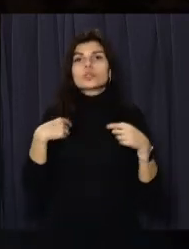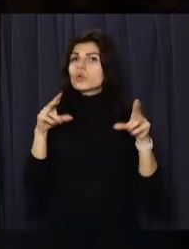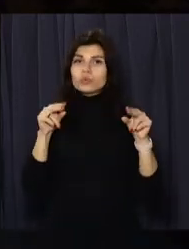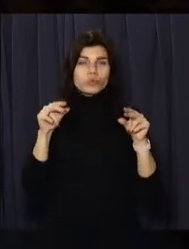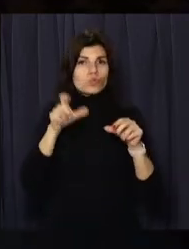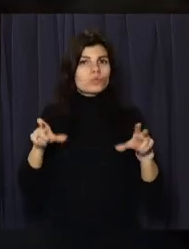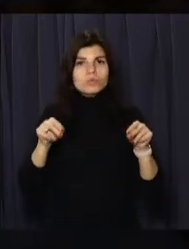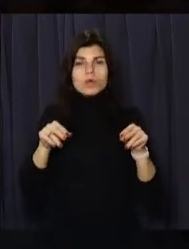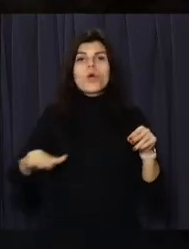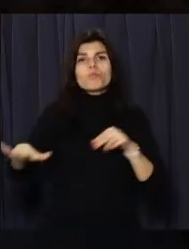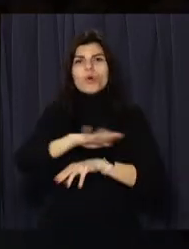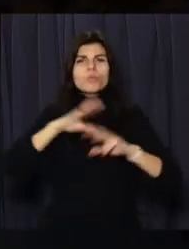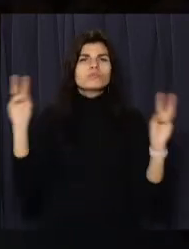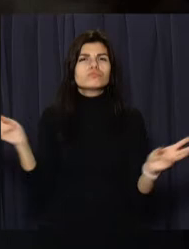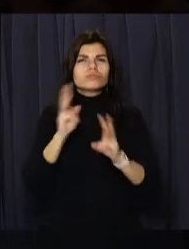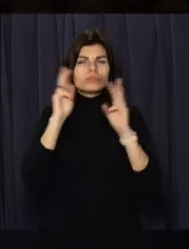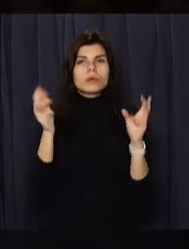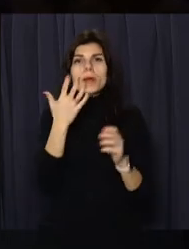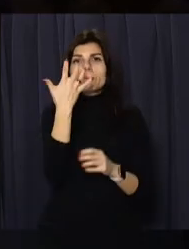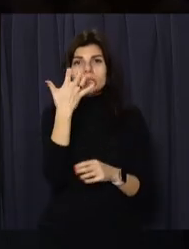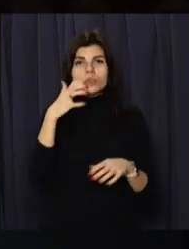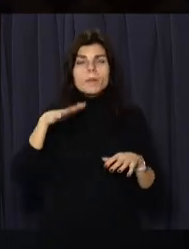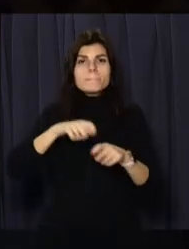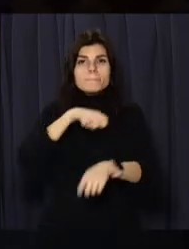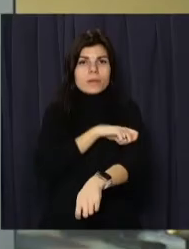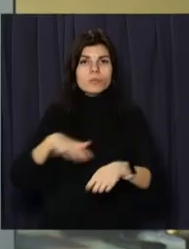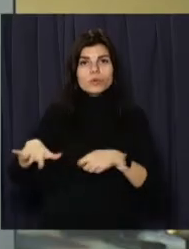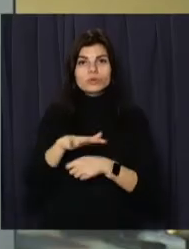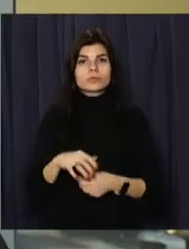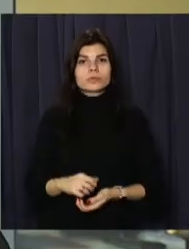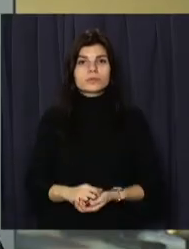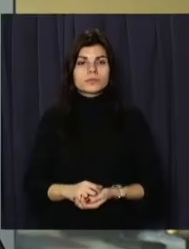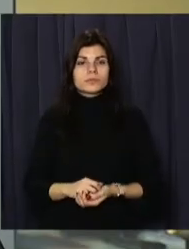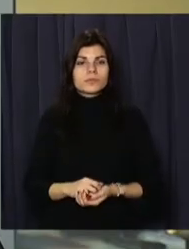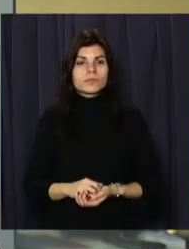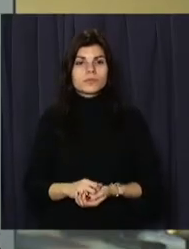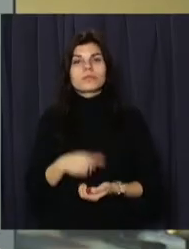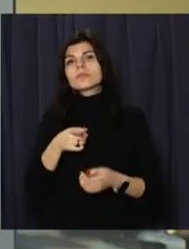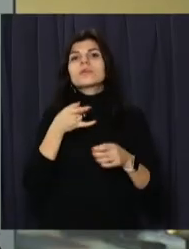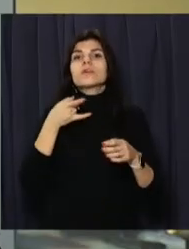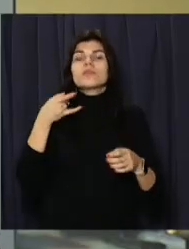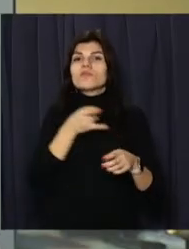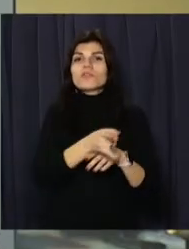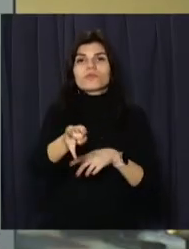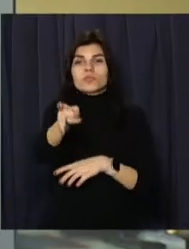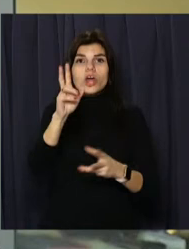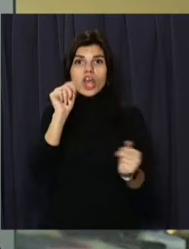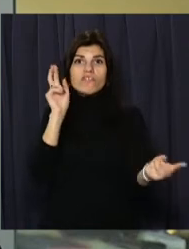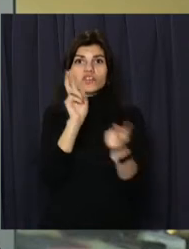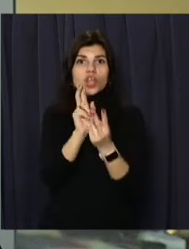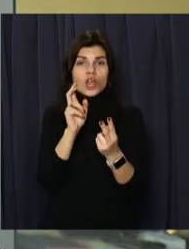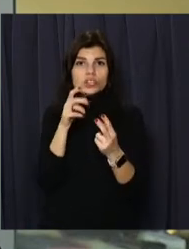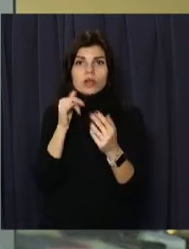немає. Загальна площа пожежі склала 500 квадратних метрів. Виїхав на зустрічку і врізався в